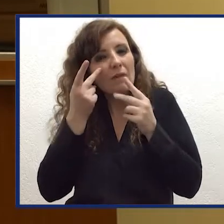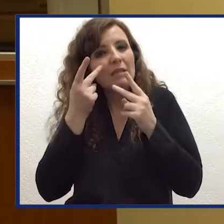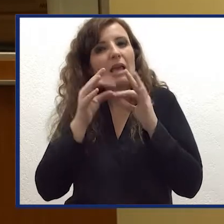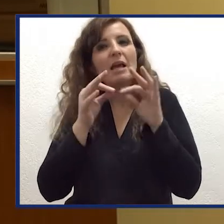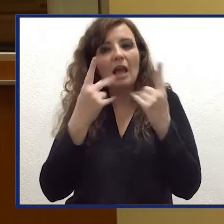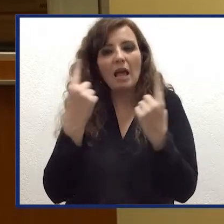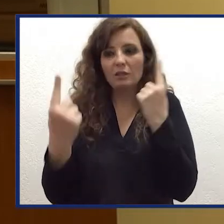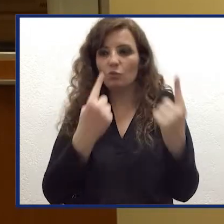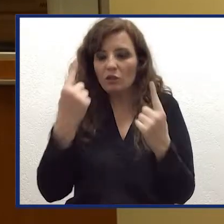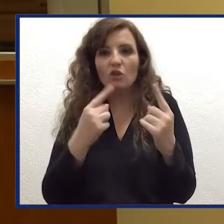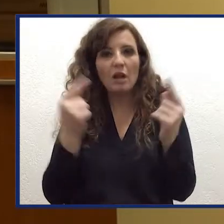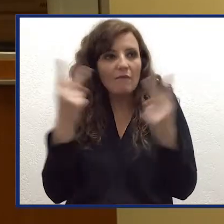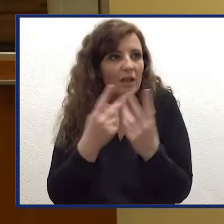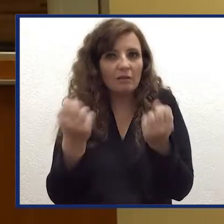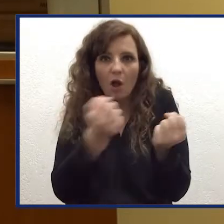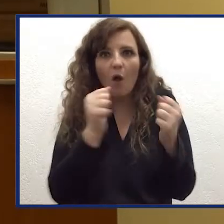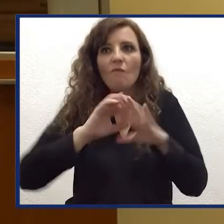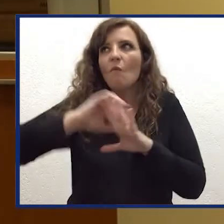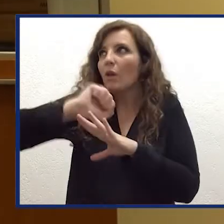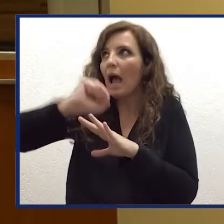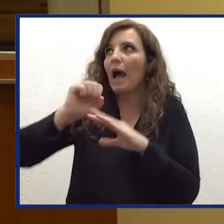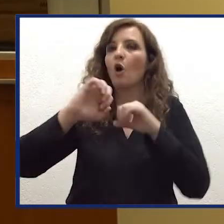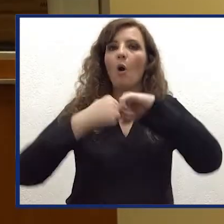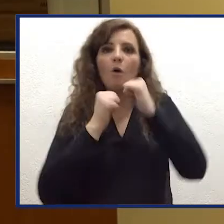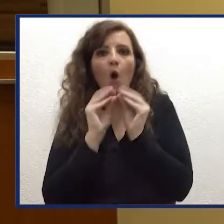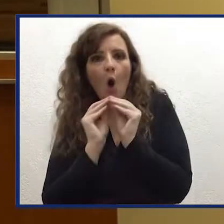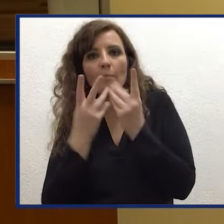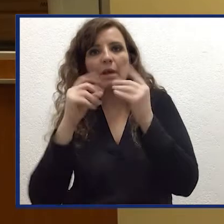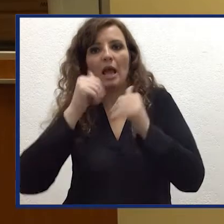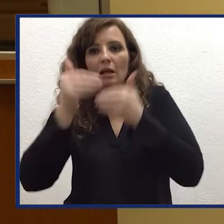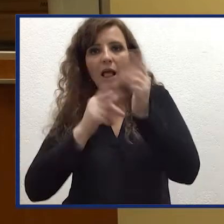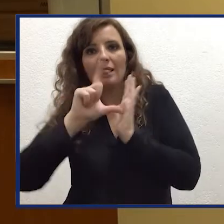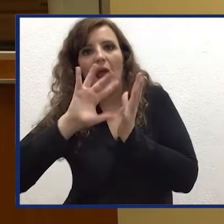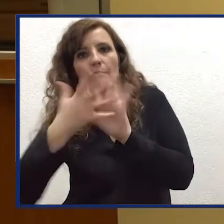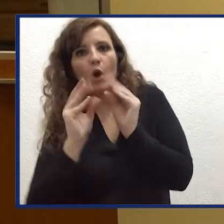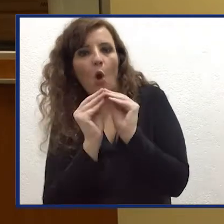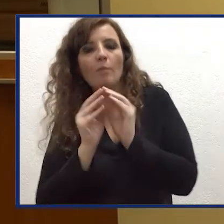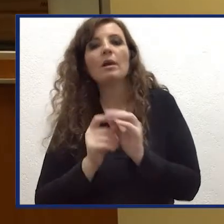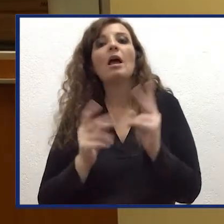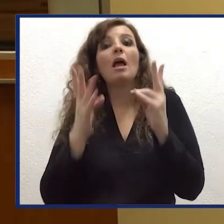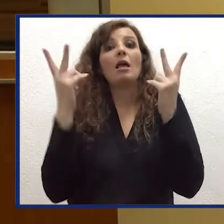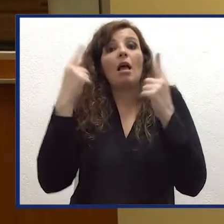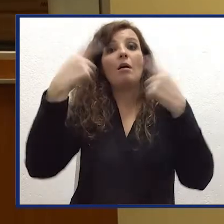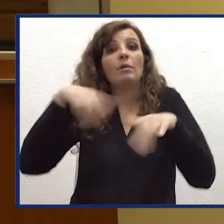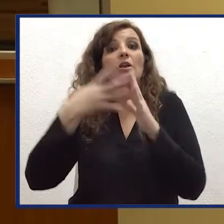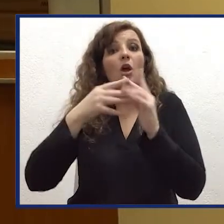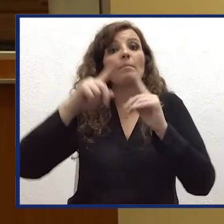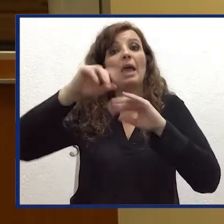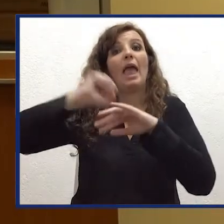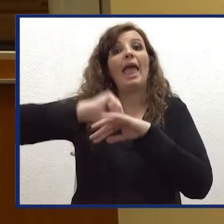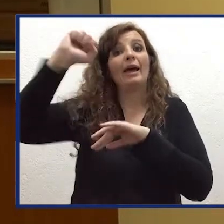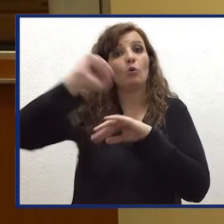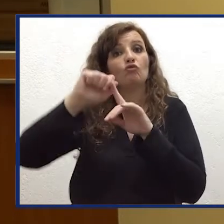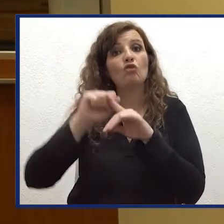di poter monitorare in contesti operativi le nubi vulcaniche come in questo caso relativamente all'eruzione del vulcano